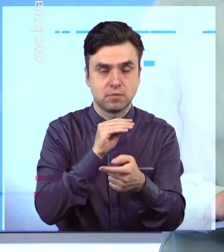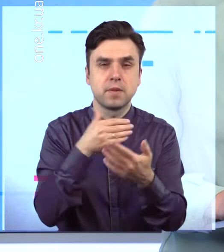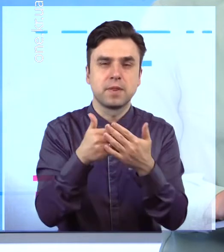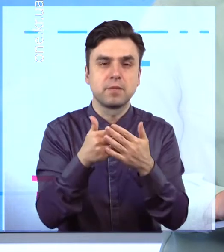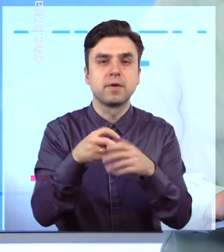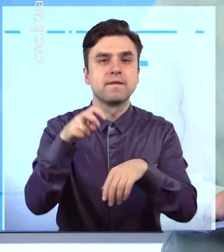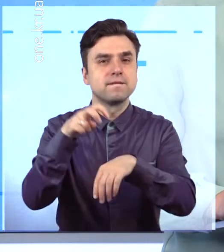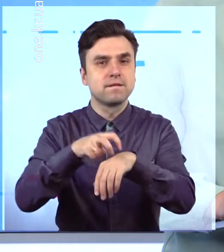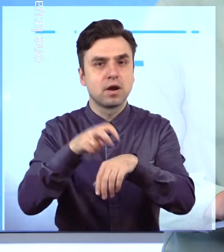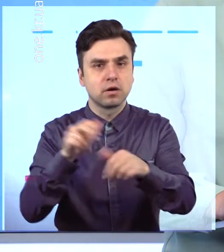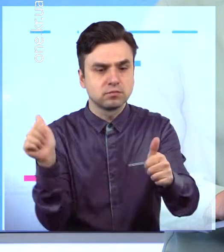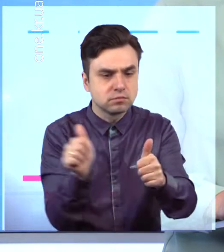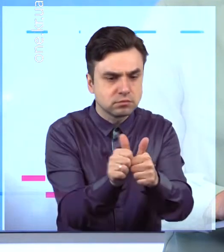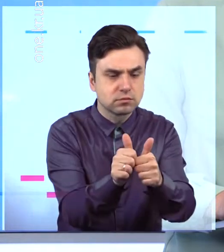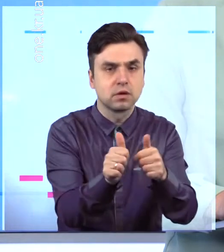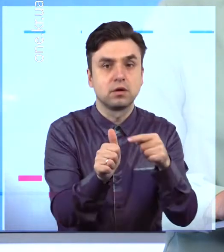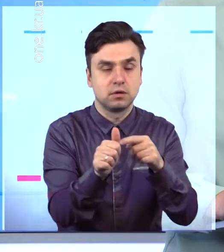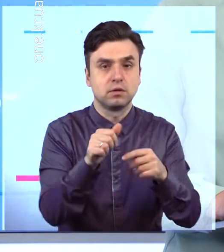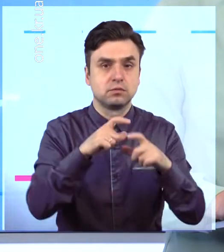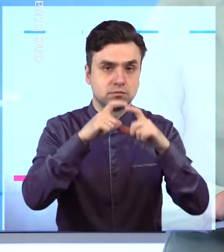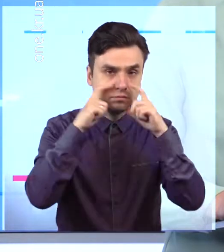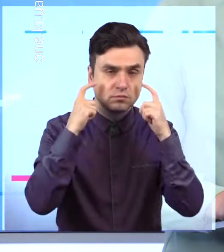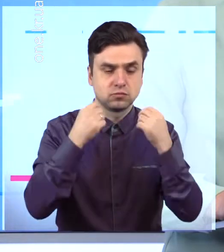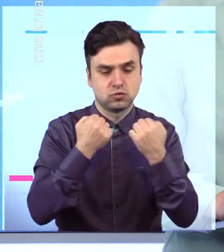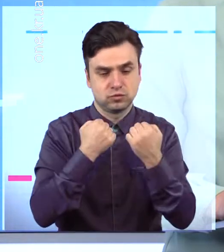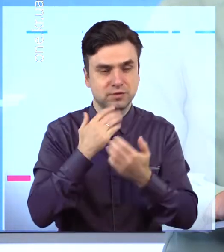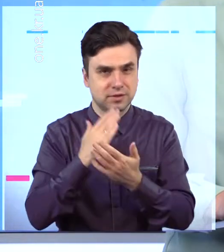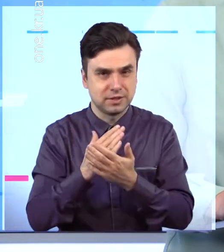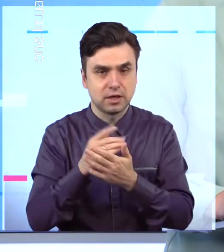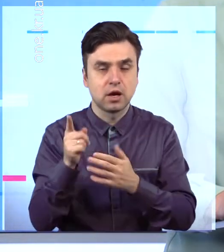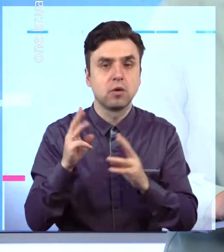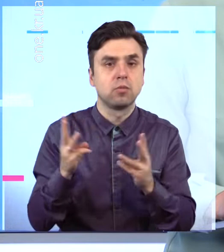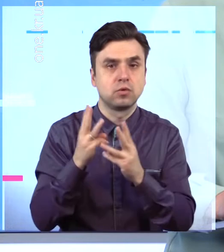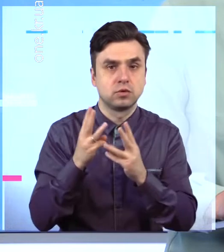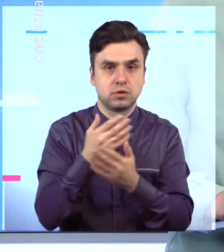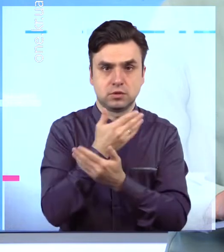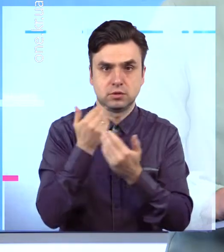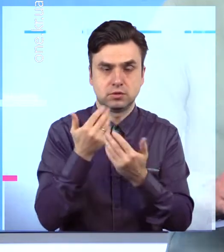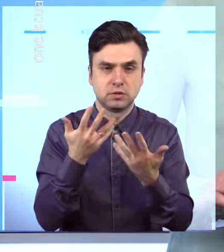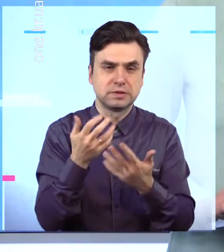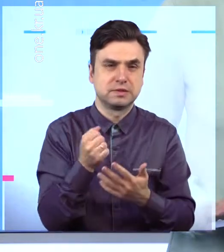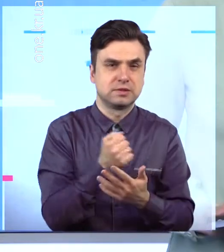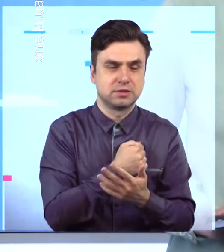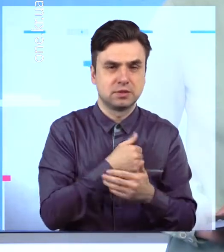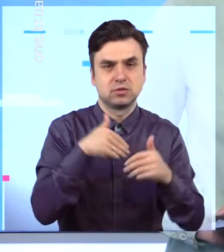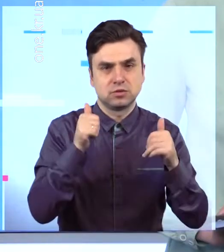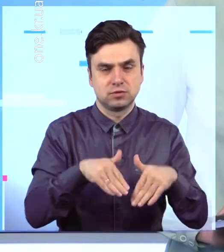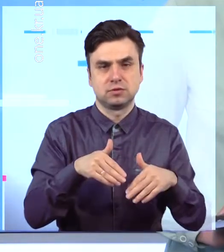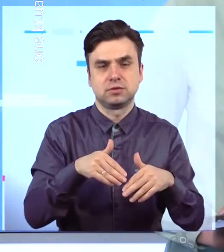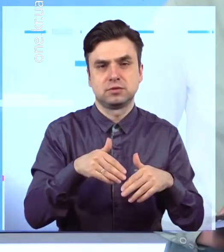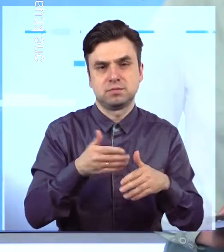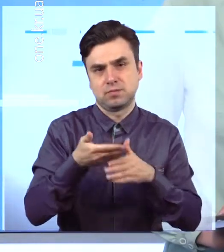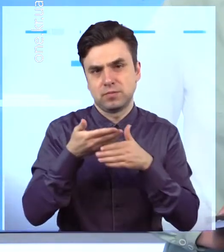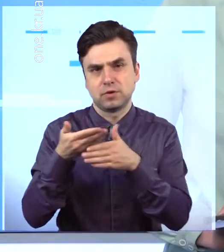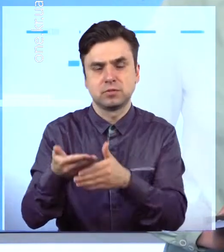амуніція, то в рятувальників не завжди все з цим добре. Тож благодійники вирішили виправити цю прикру ситуацію. Подробиці у